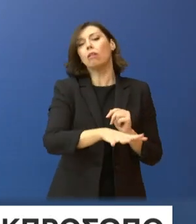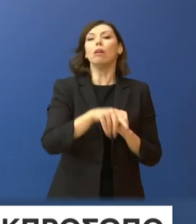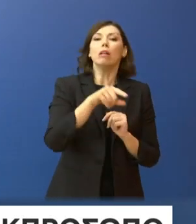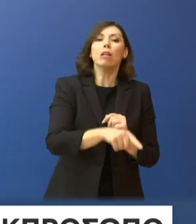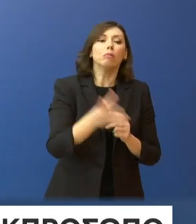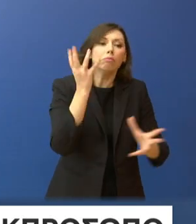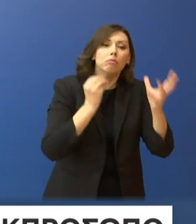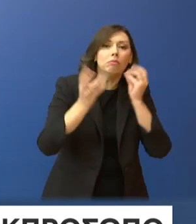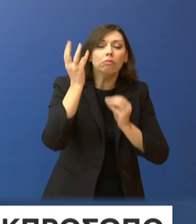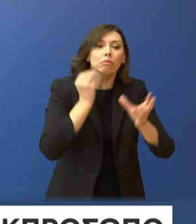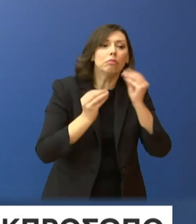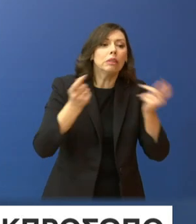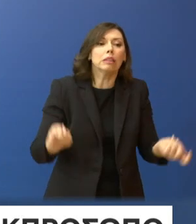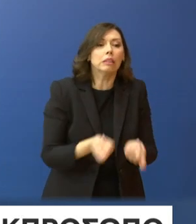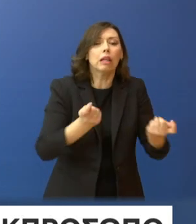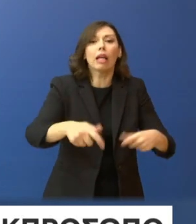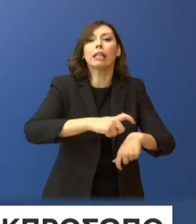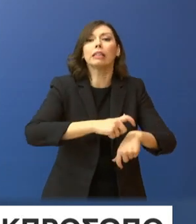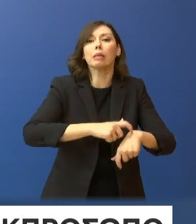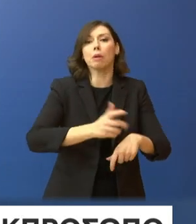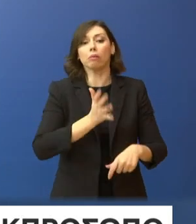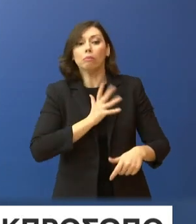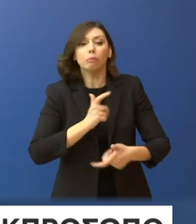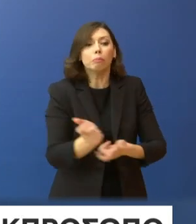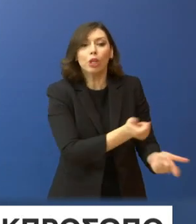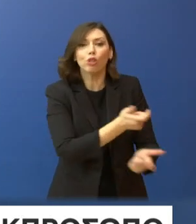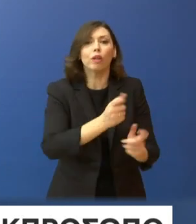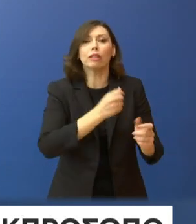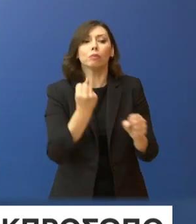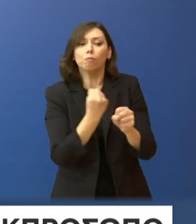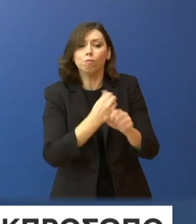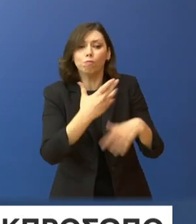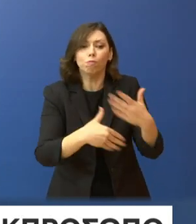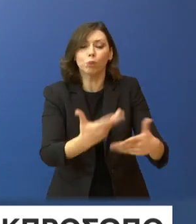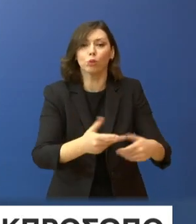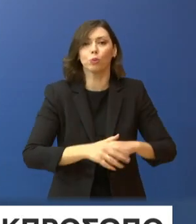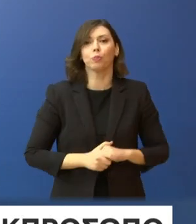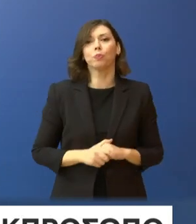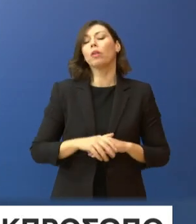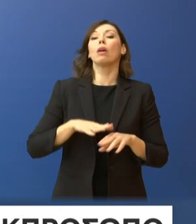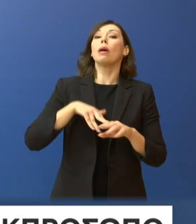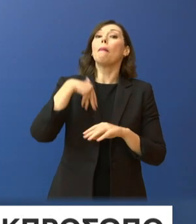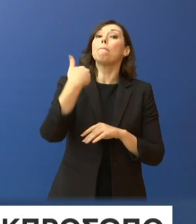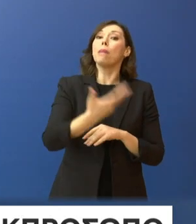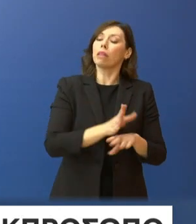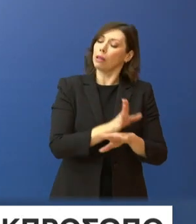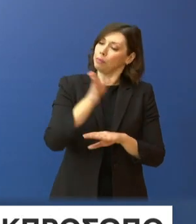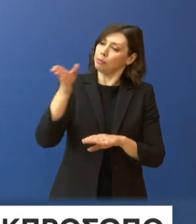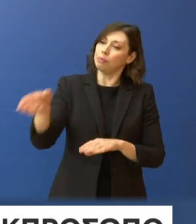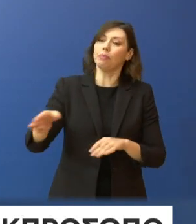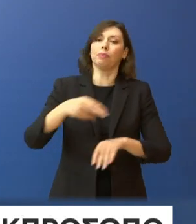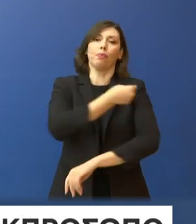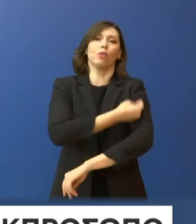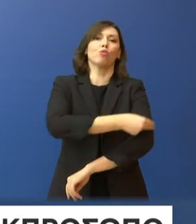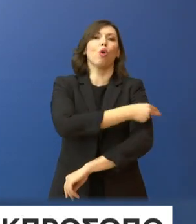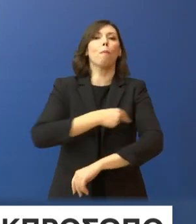συνεργείων, που βρισκόταν σε εξέλιξη. Στη συνέχεια επισκέφθηκε το κενικό νοσοκομείο της Λάρισσας, όπου συνάντησε,